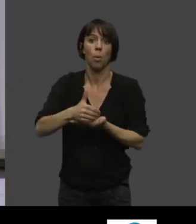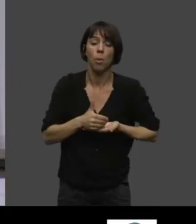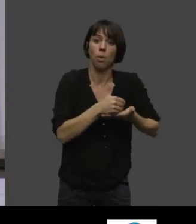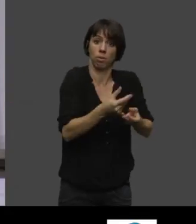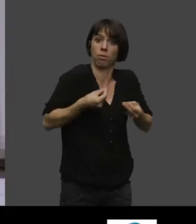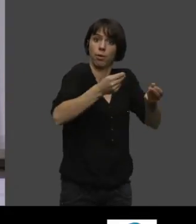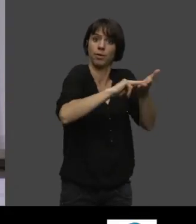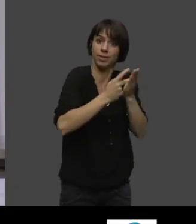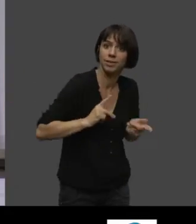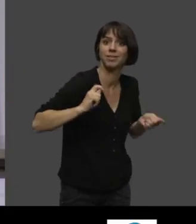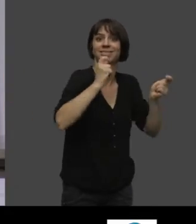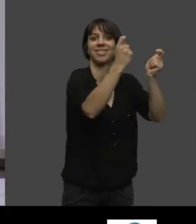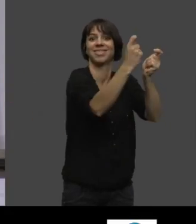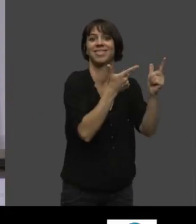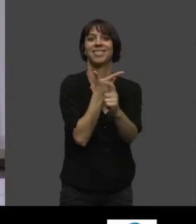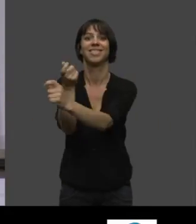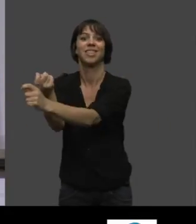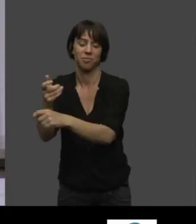même temps d'évoluer. Alors,